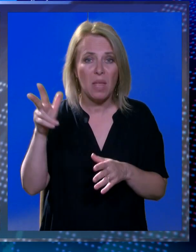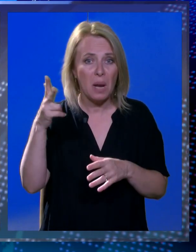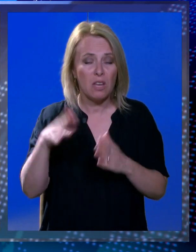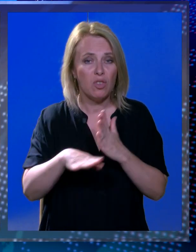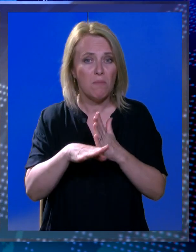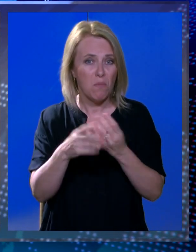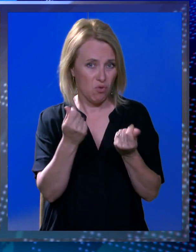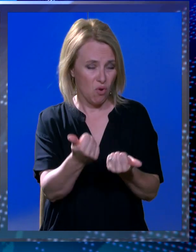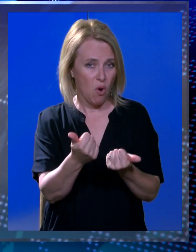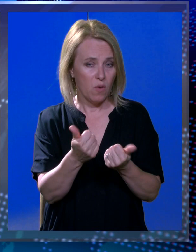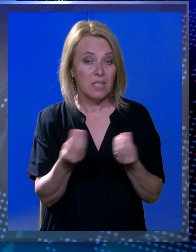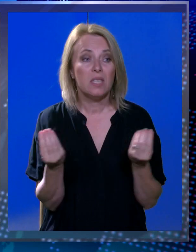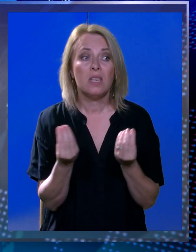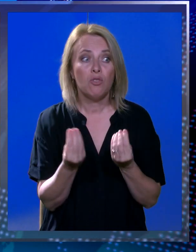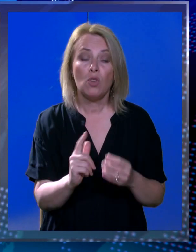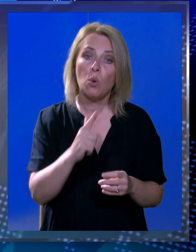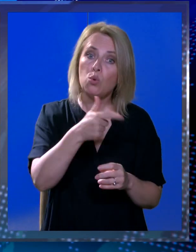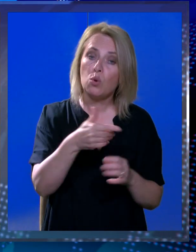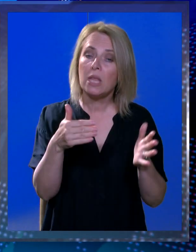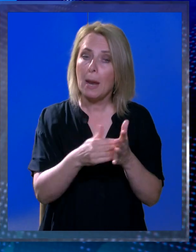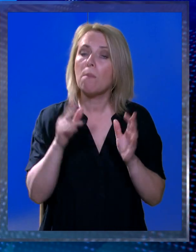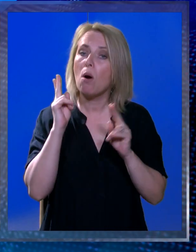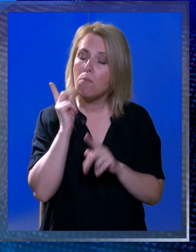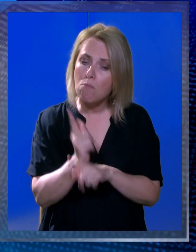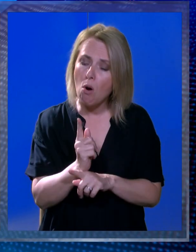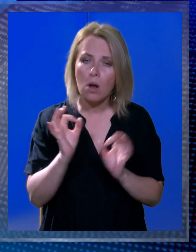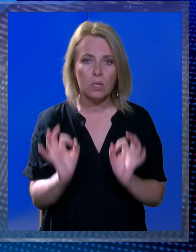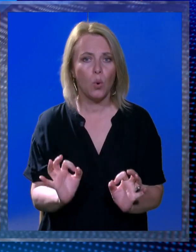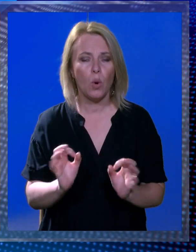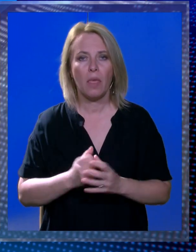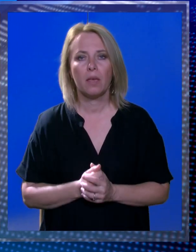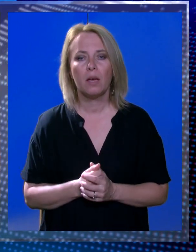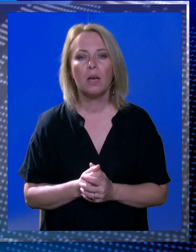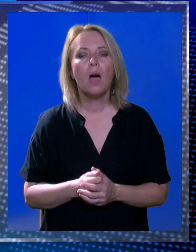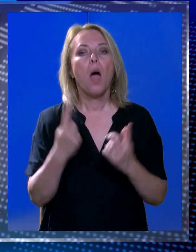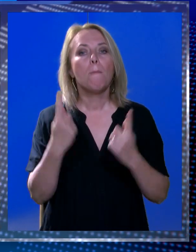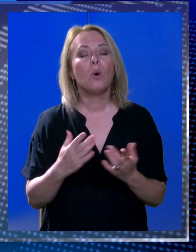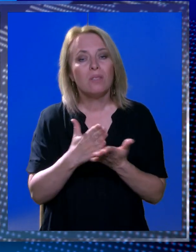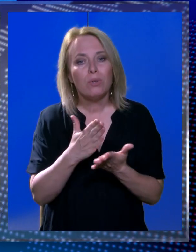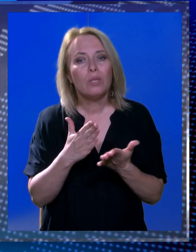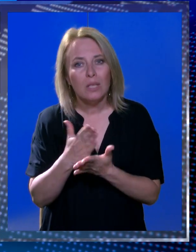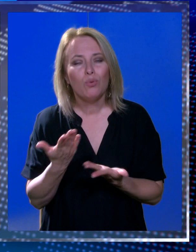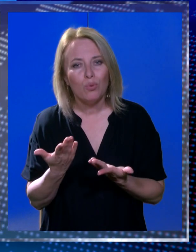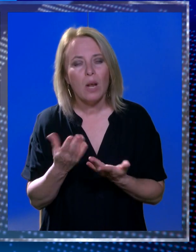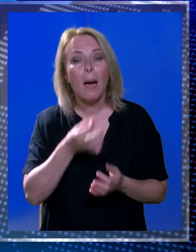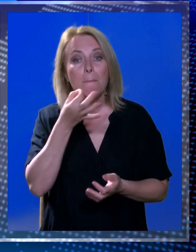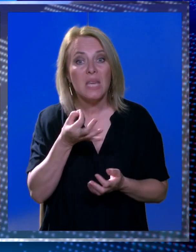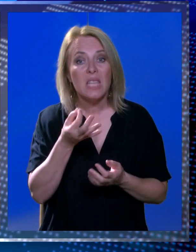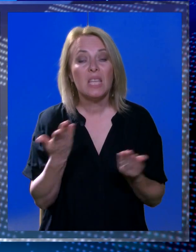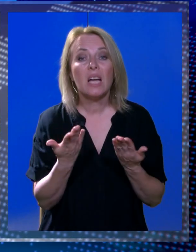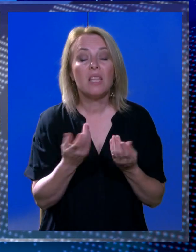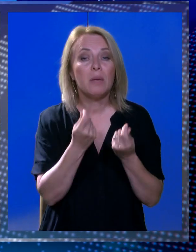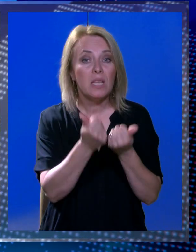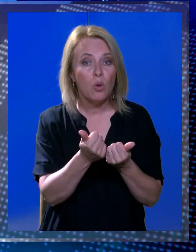tražiti novce za nešto što bi neko drugi morao osigurati. Postoji procedura, a pitanje je,